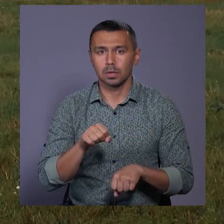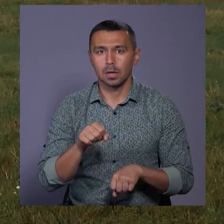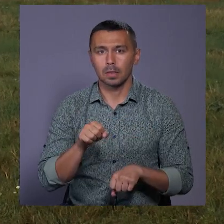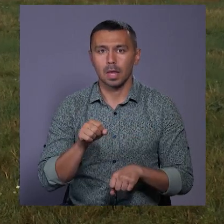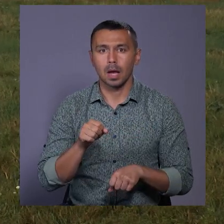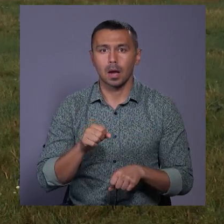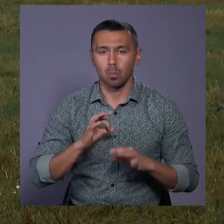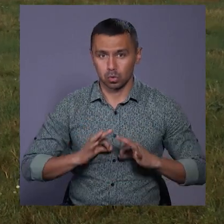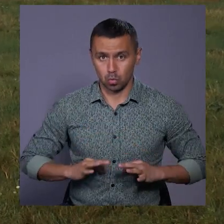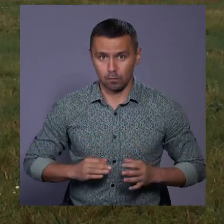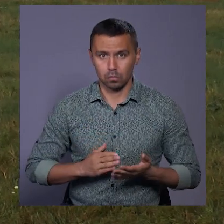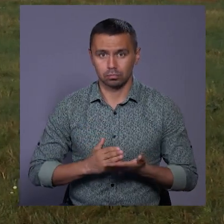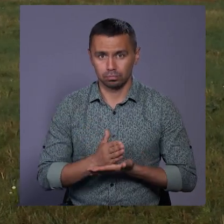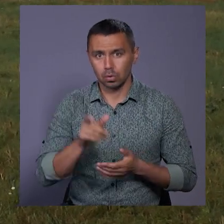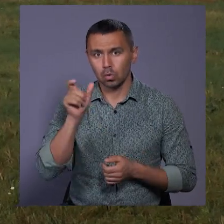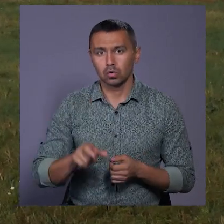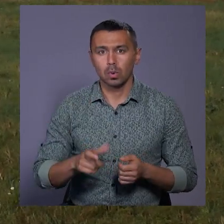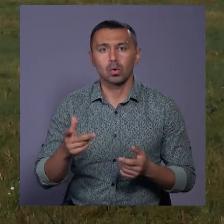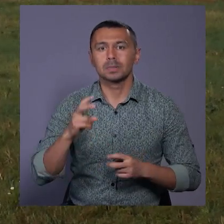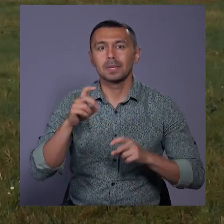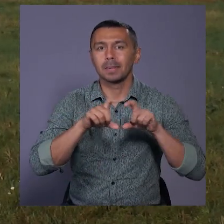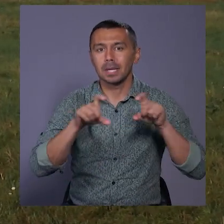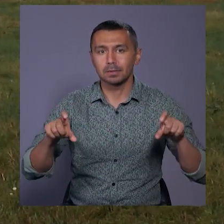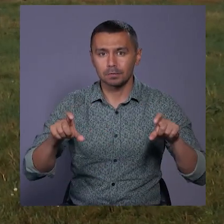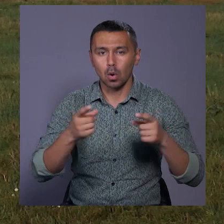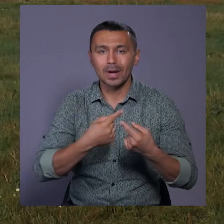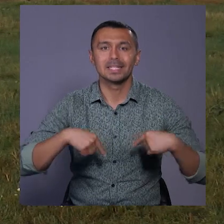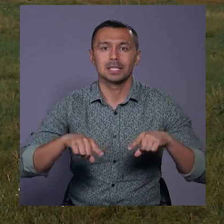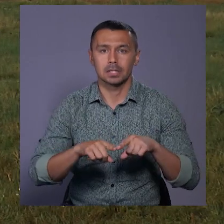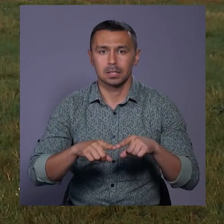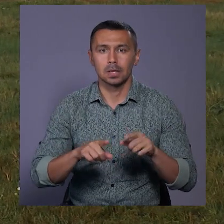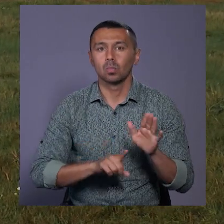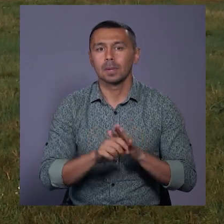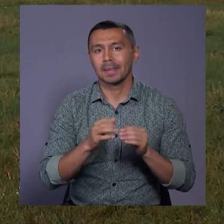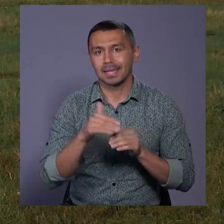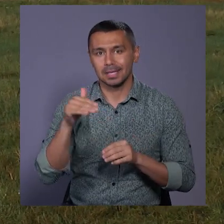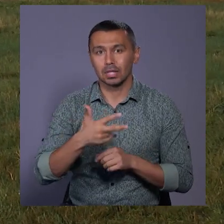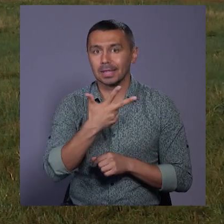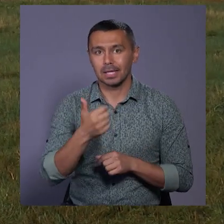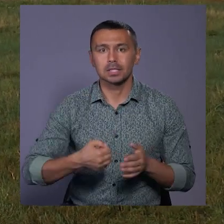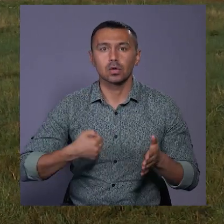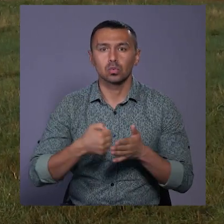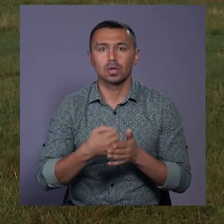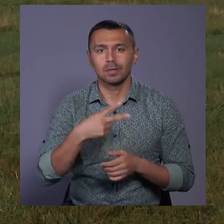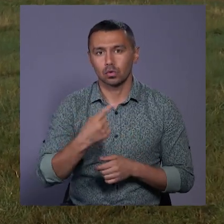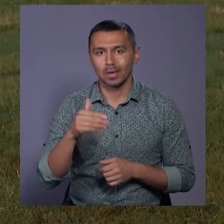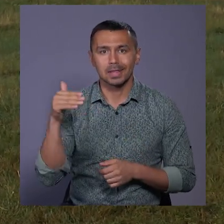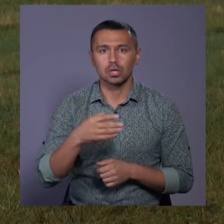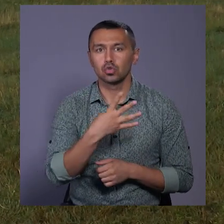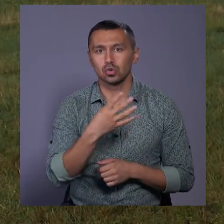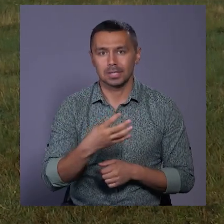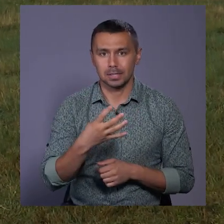посадову особу якогось підприємства, установи організації – від 15 тисяч 300 до 21 тисяч